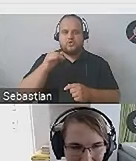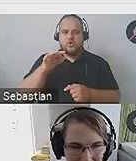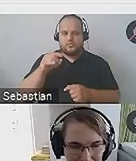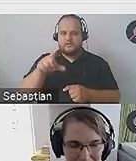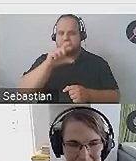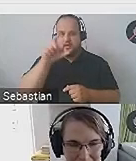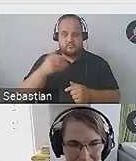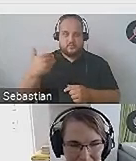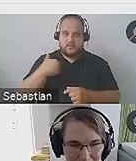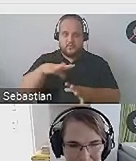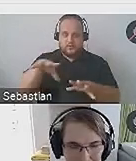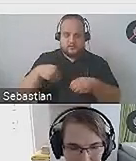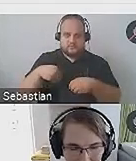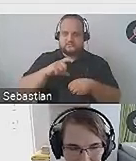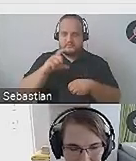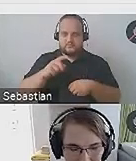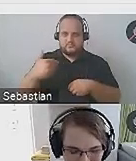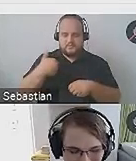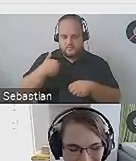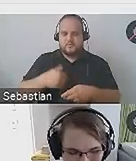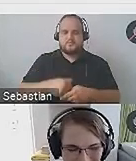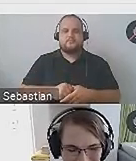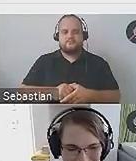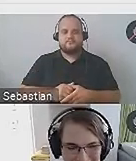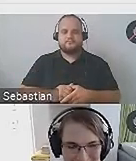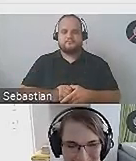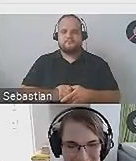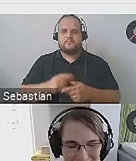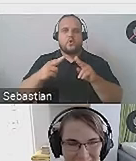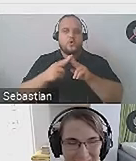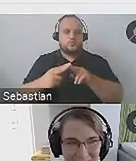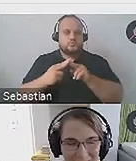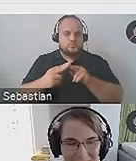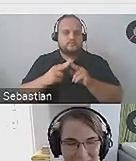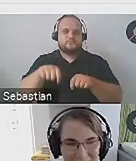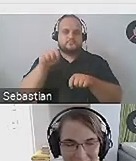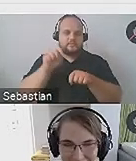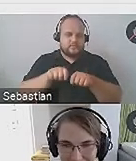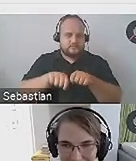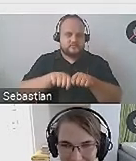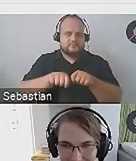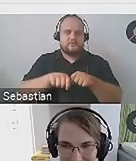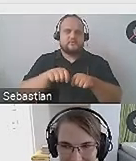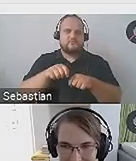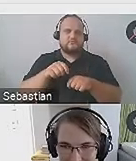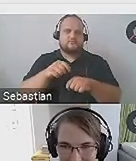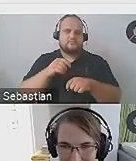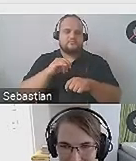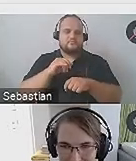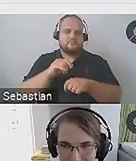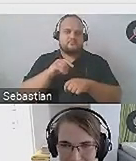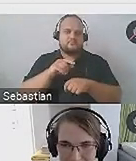czas też była z nami w kuluarach, konsultując i sprawdzając nasze materiały pod kątem